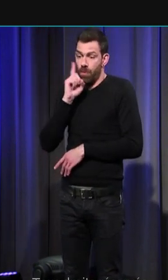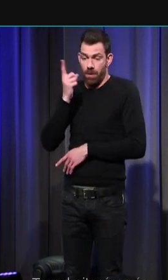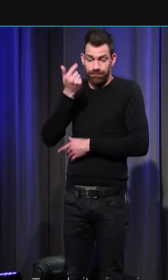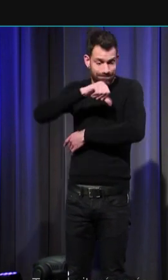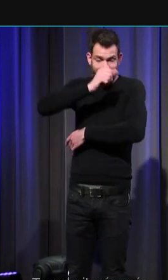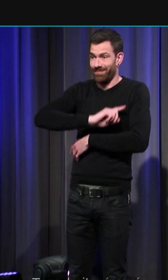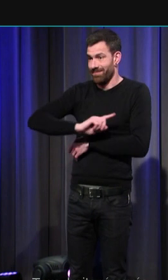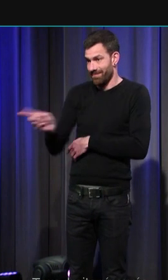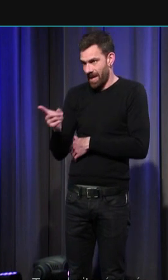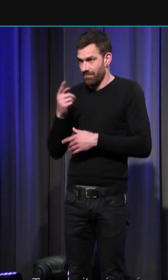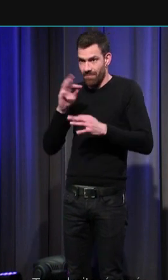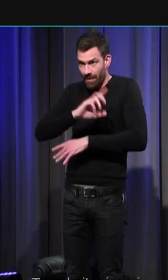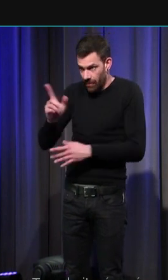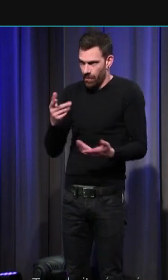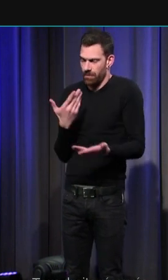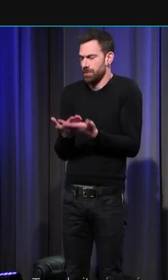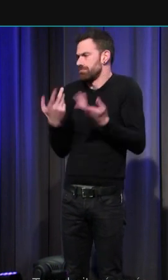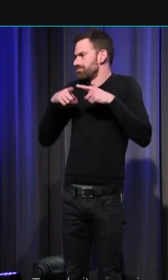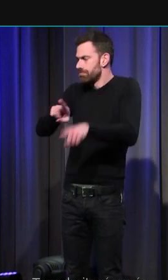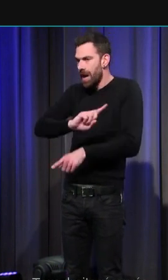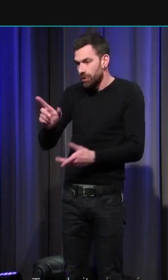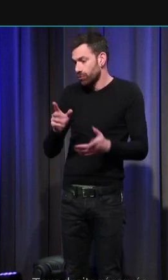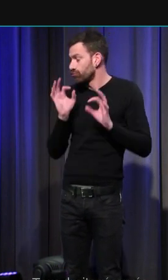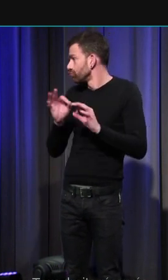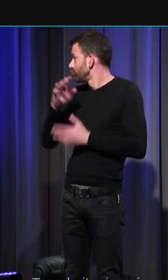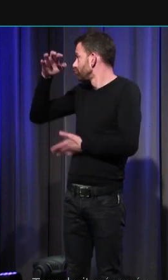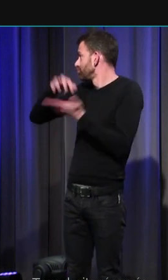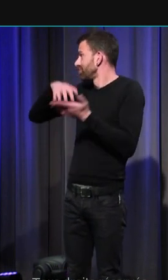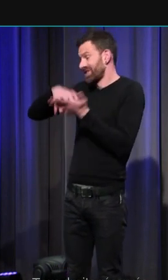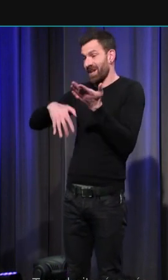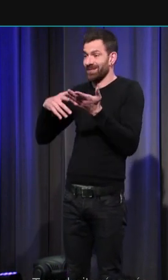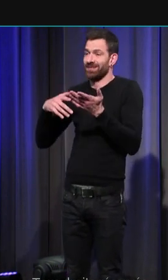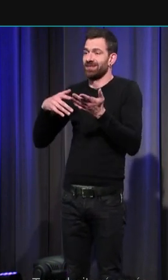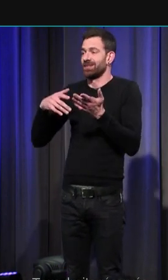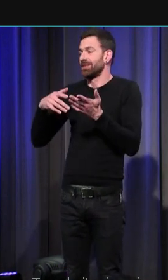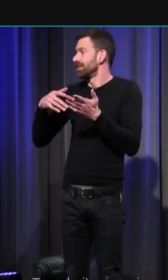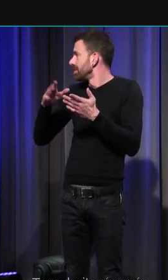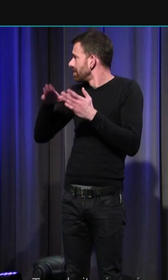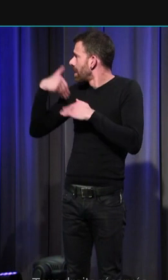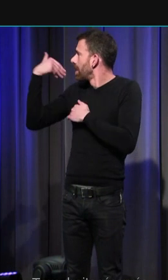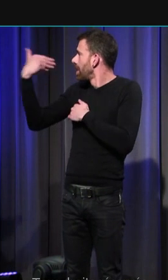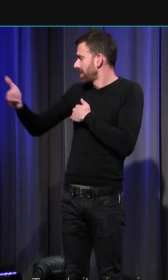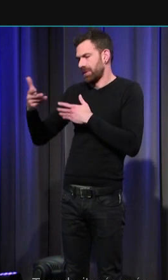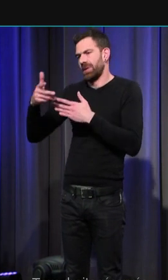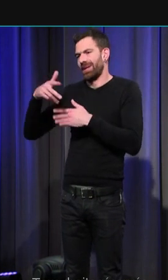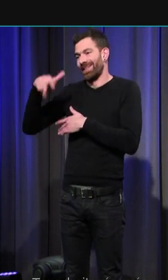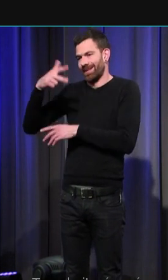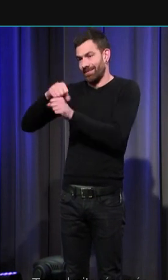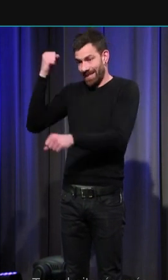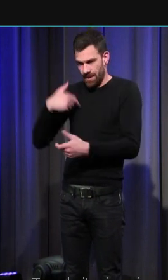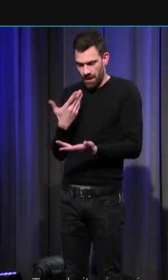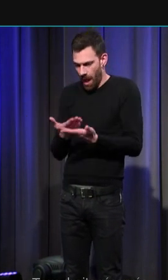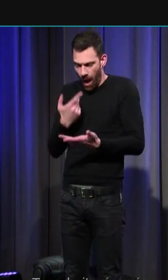il va en en faire ce qui est une injustice absolue comme en témoignent les textes postérieurs au XIIIe siècle c'est une injustice